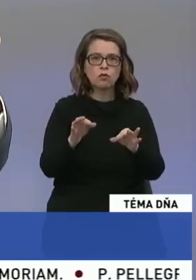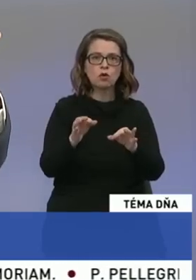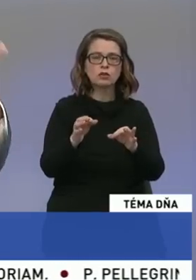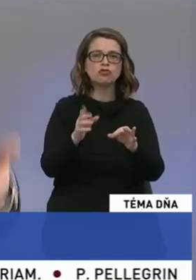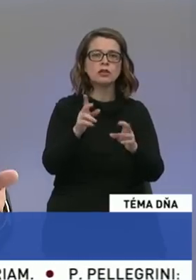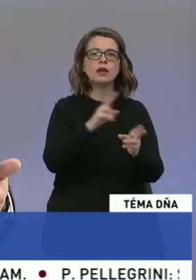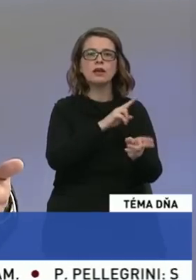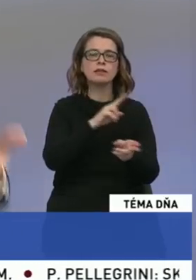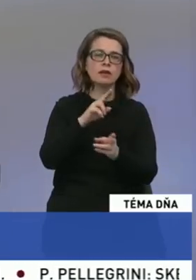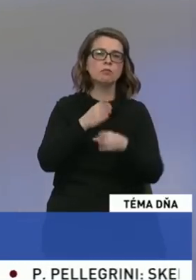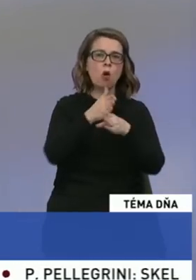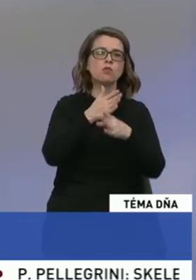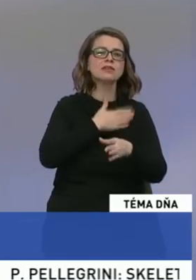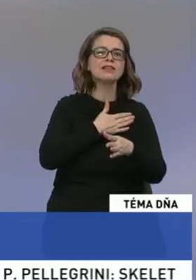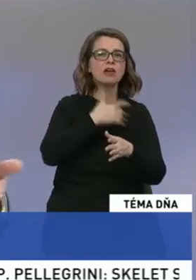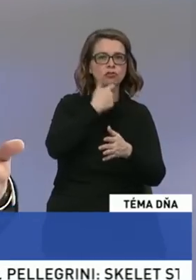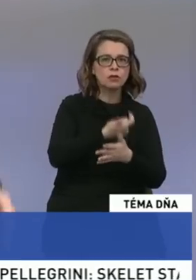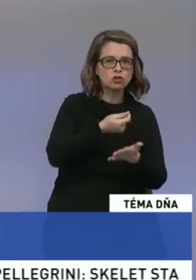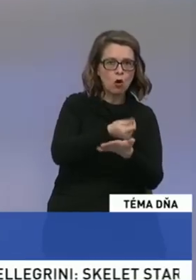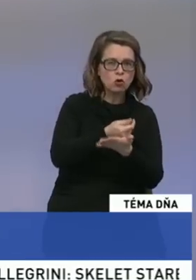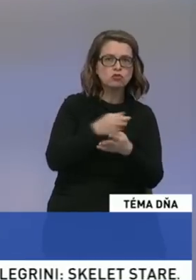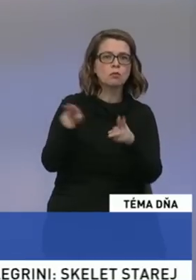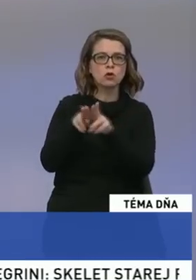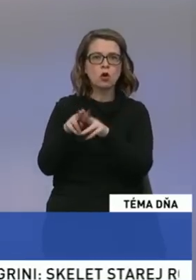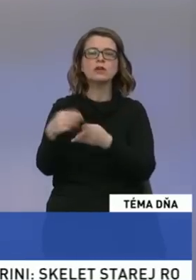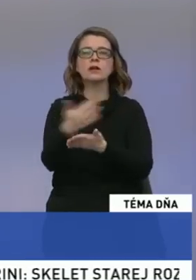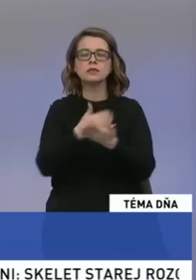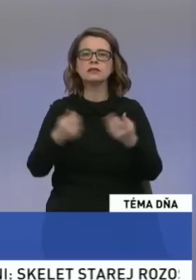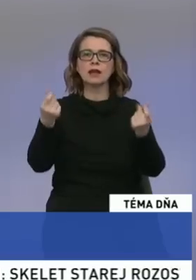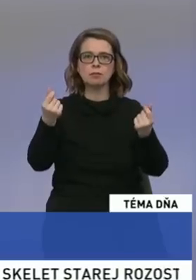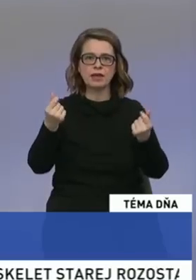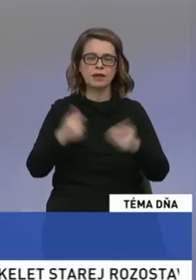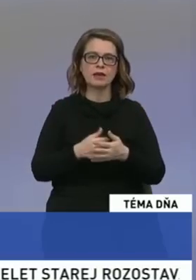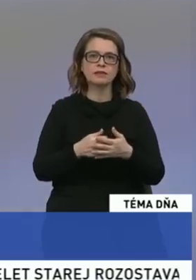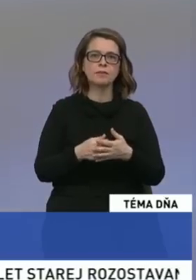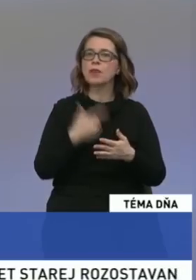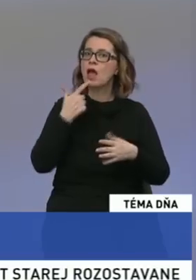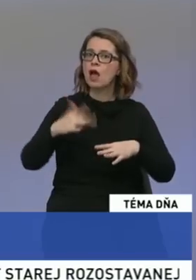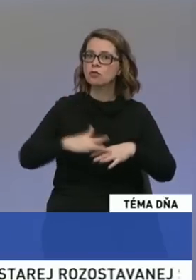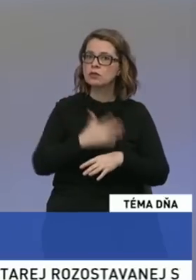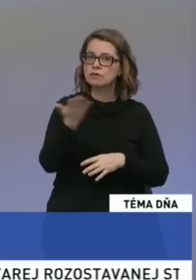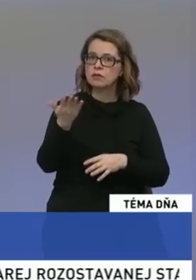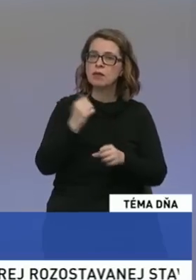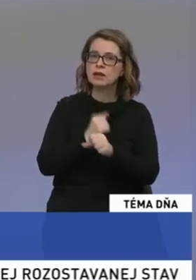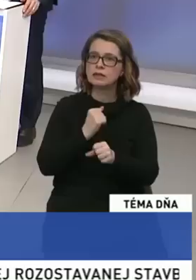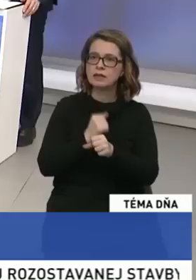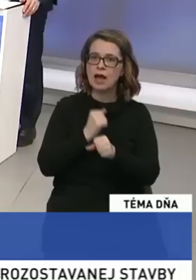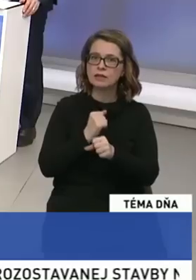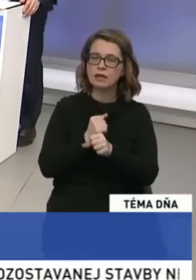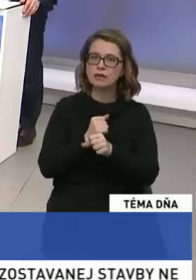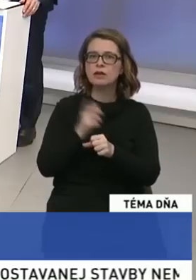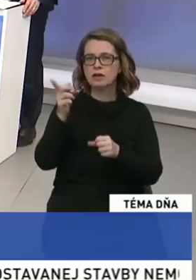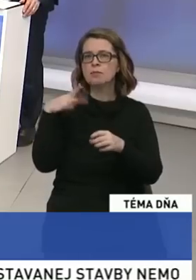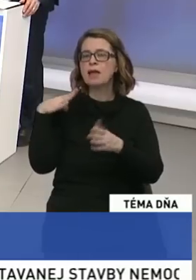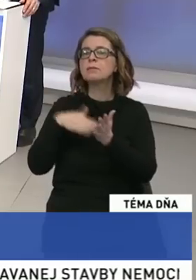našim dôchodcom a mladým rodinám získať ďalšie finančné prostredky pre svoj život. Ako ste vnímali, Dianie, zrejme len sprostredkovanie,